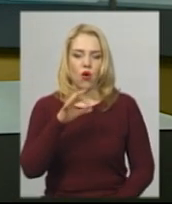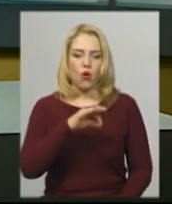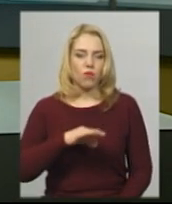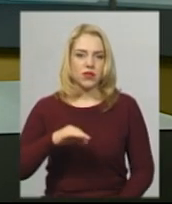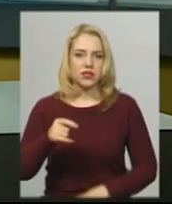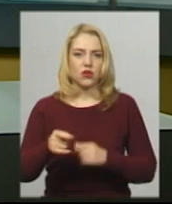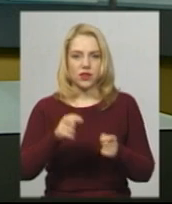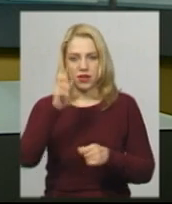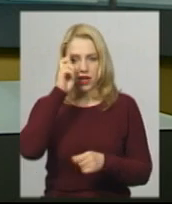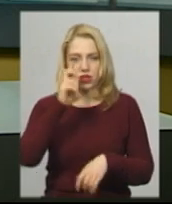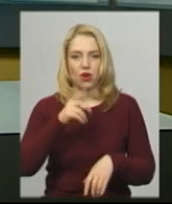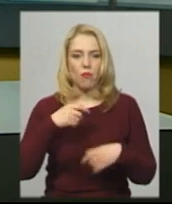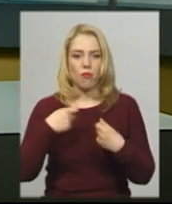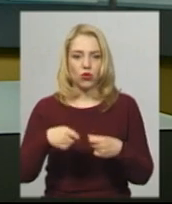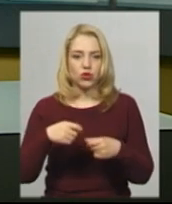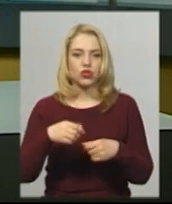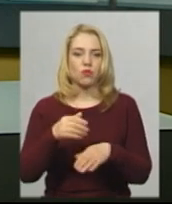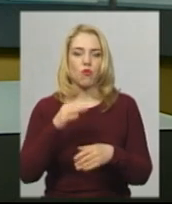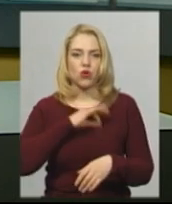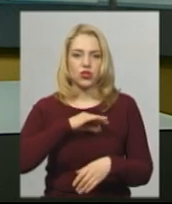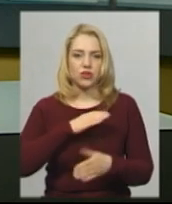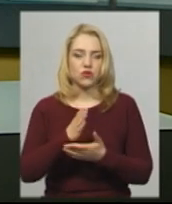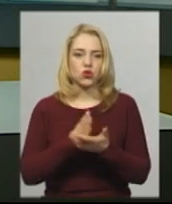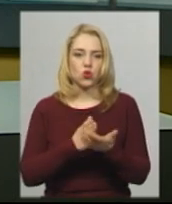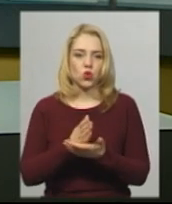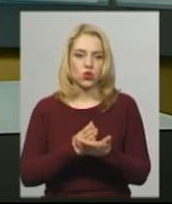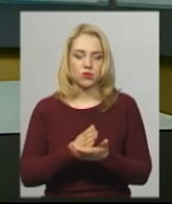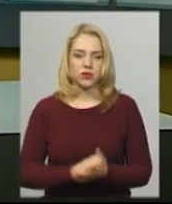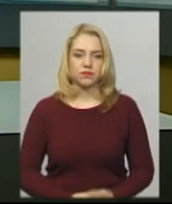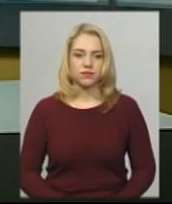Держпродспоживслужби, каже його начальник Василь Грушко.